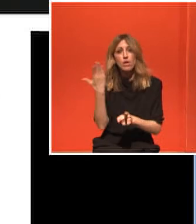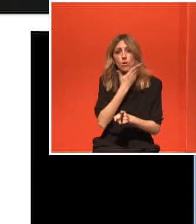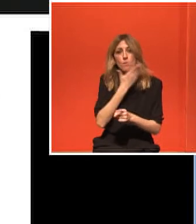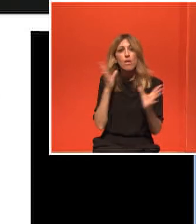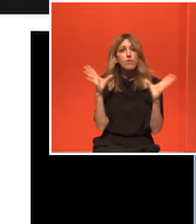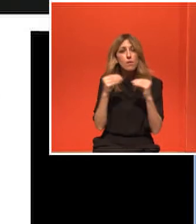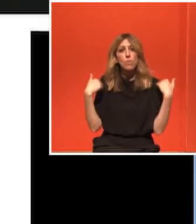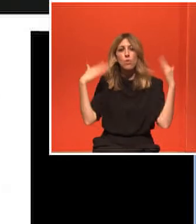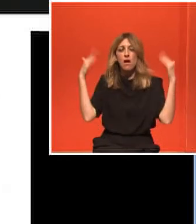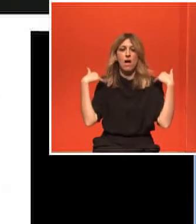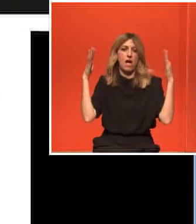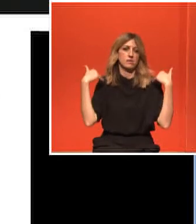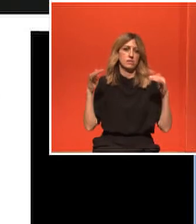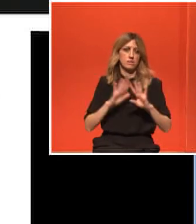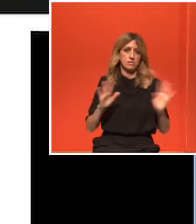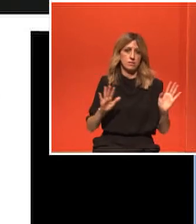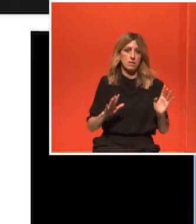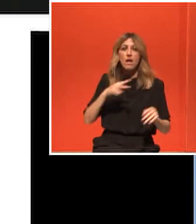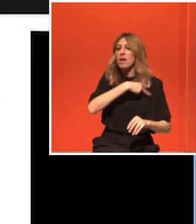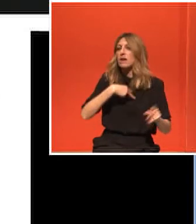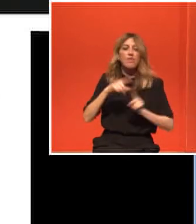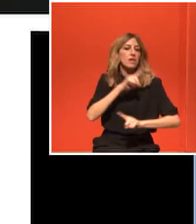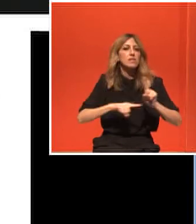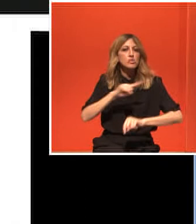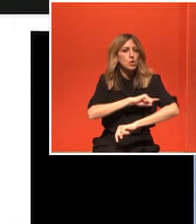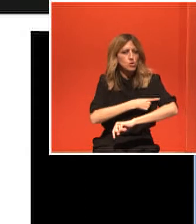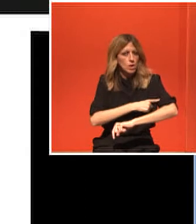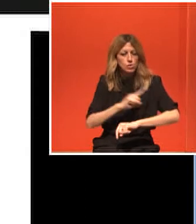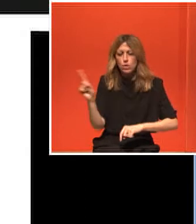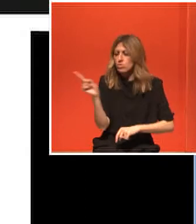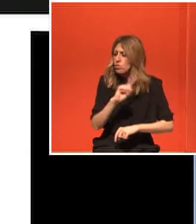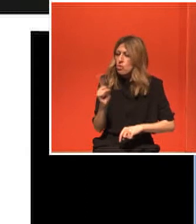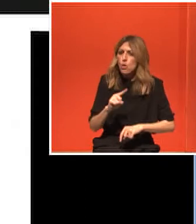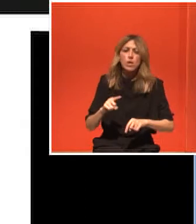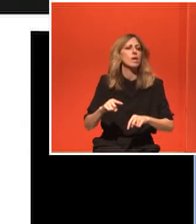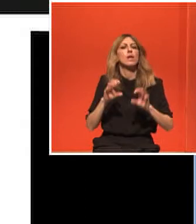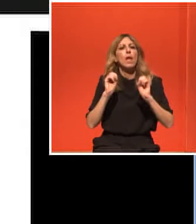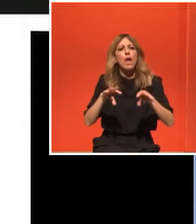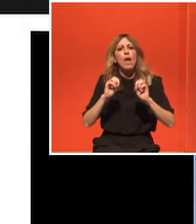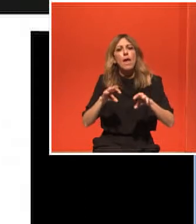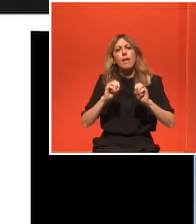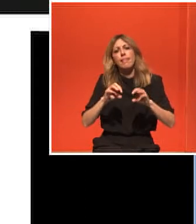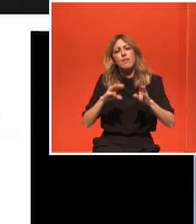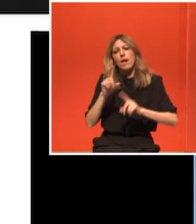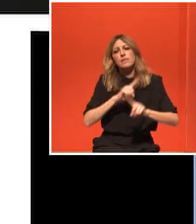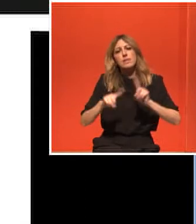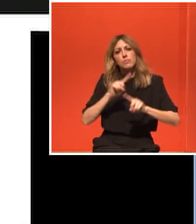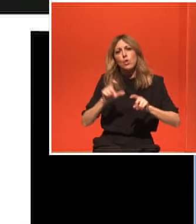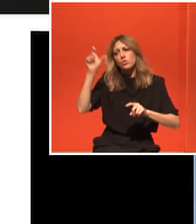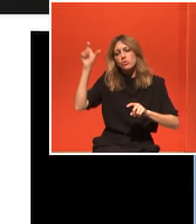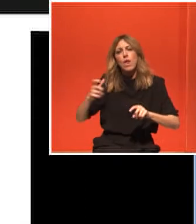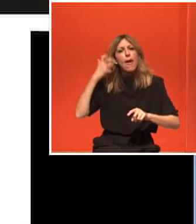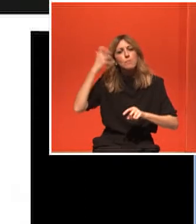άνθρωπος ο οποίος δεν είναι γιατρός αλλά είναι επιστήμες της άθλησης και του αθλητισμού που όταν τον